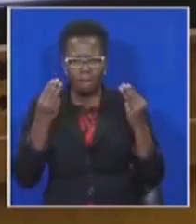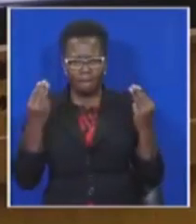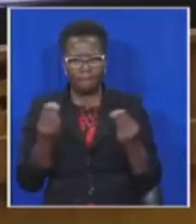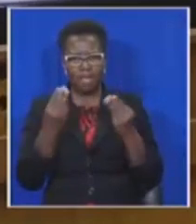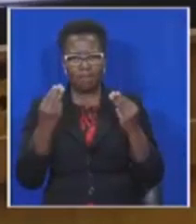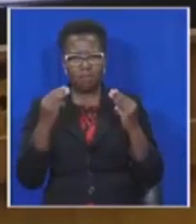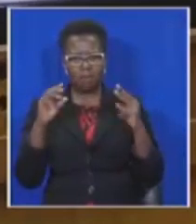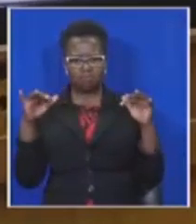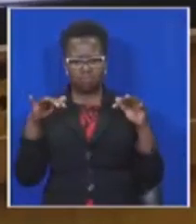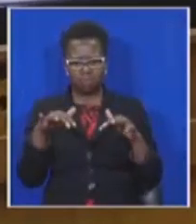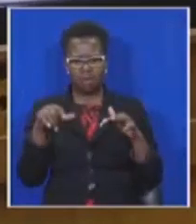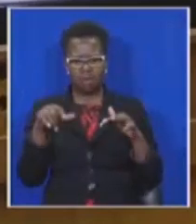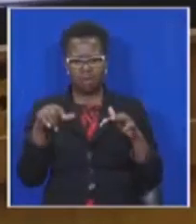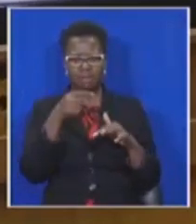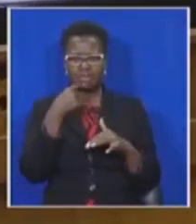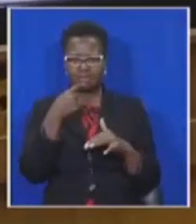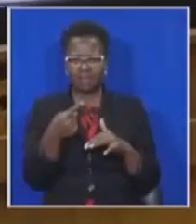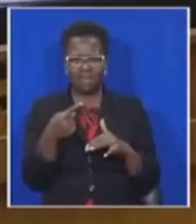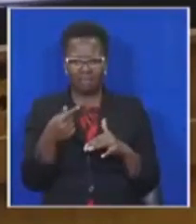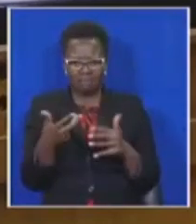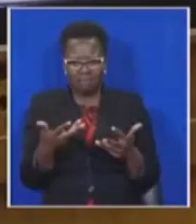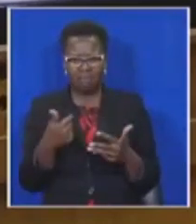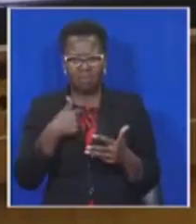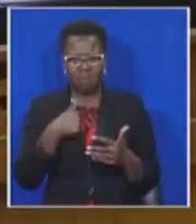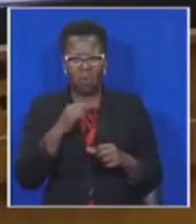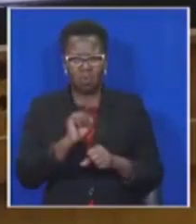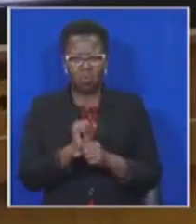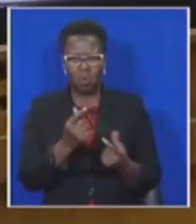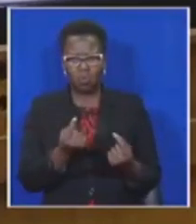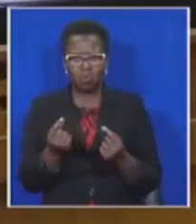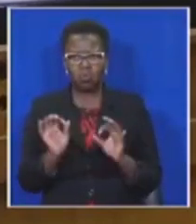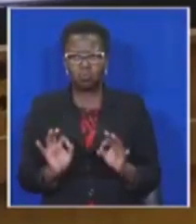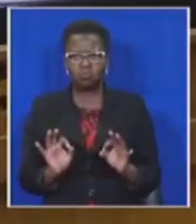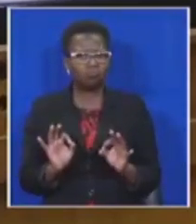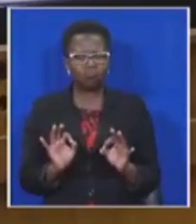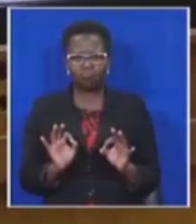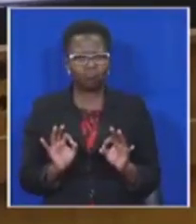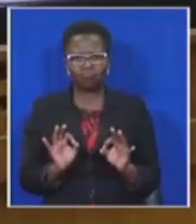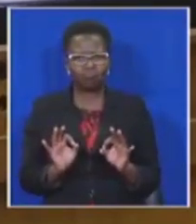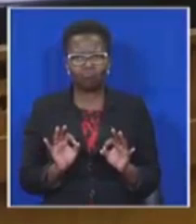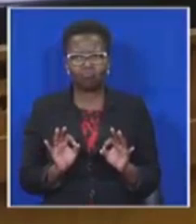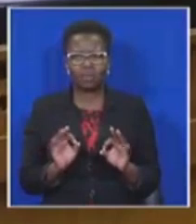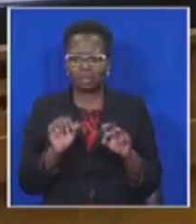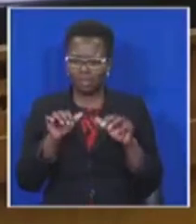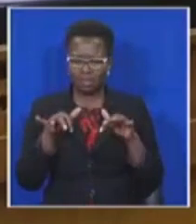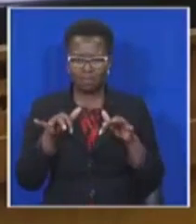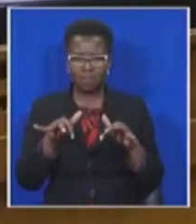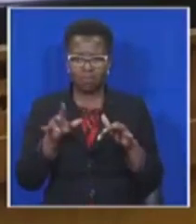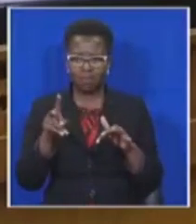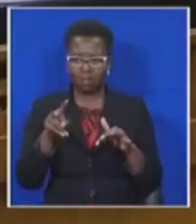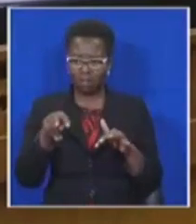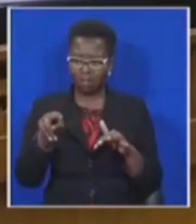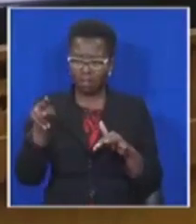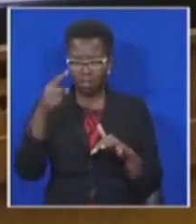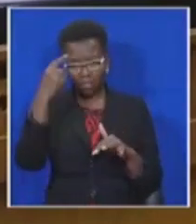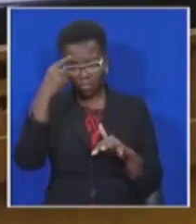voeling met werkelijkheid verloor. Ons mense word nie meer geflaus nie. Soos een ANC collega uit die Vrystaat gister vir my sê